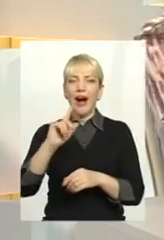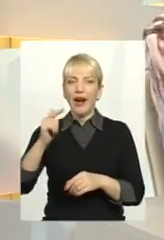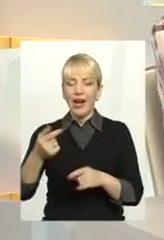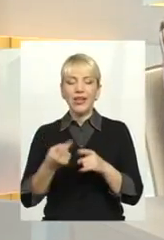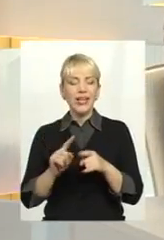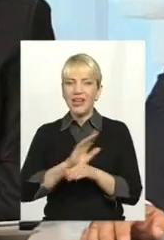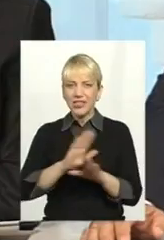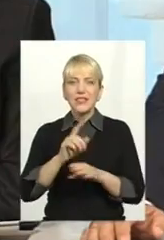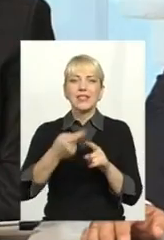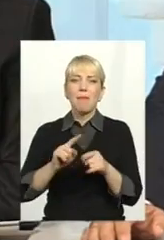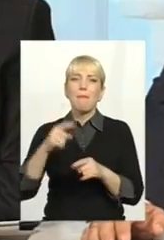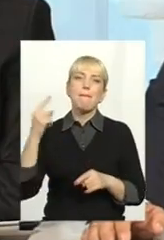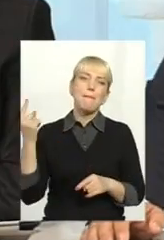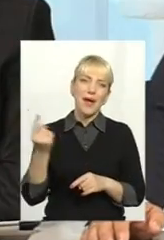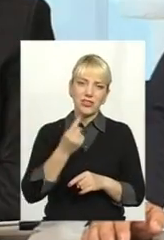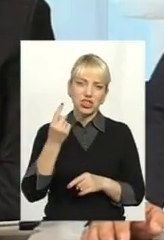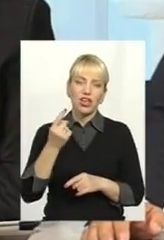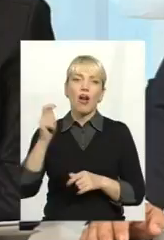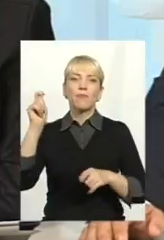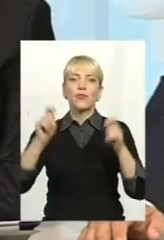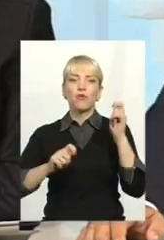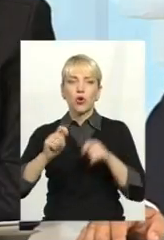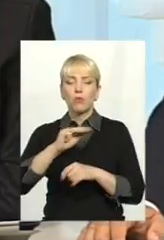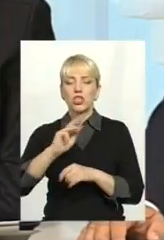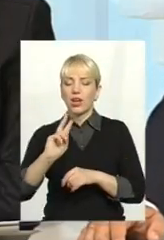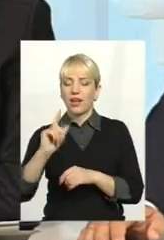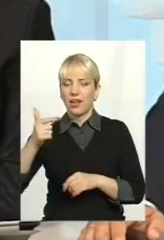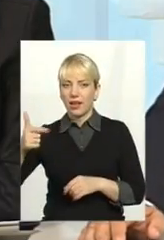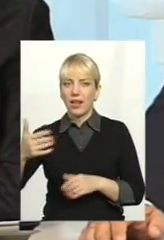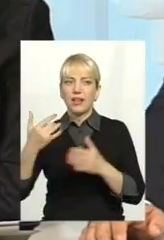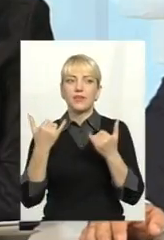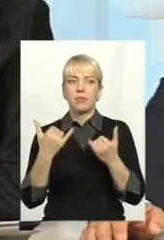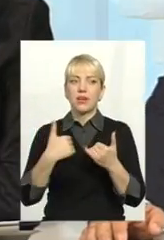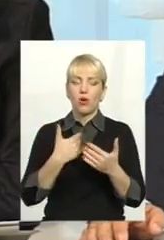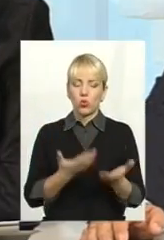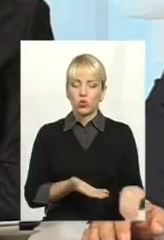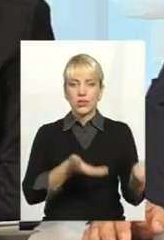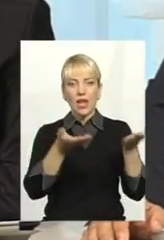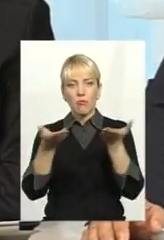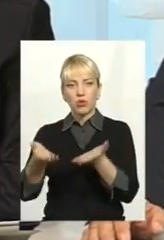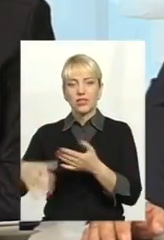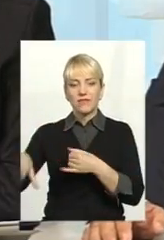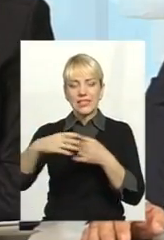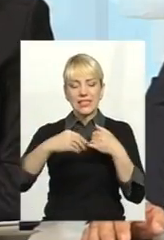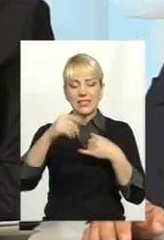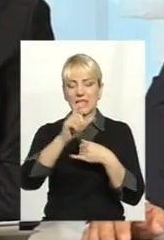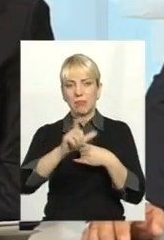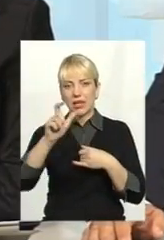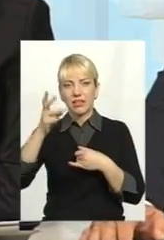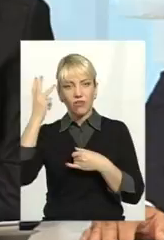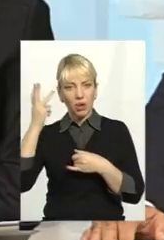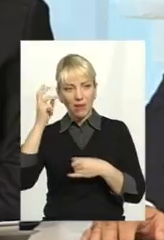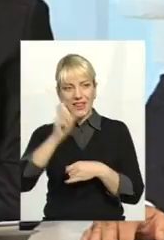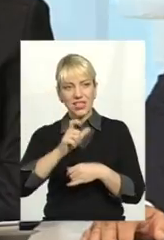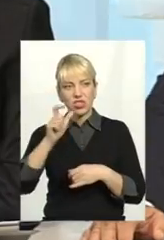перший форум житлово-комунального господарства. Тепер я хочу запросити всіх земляків, хмельничан, особливо